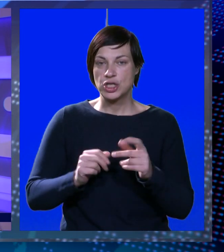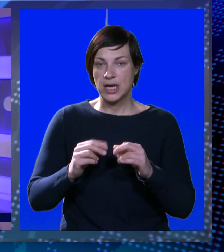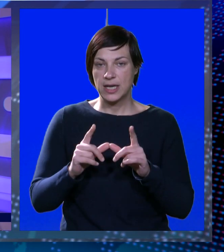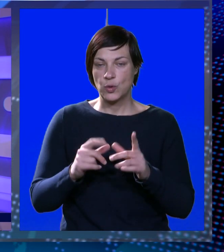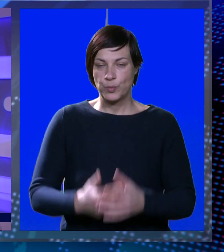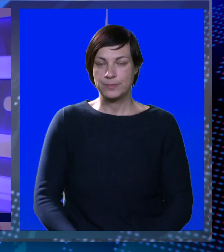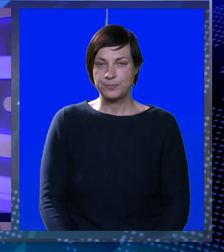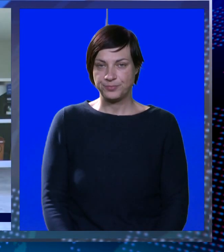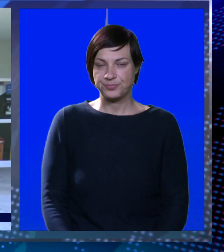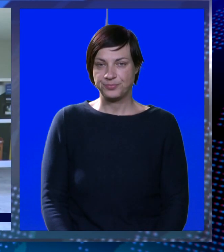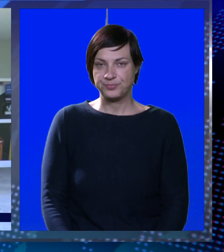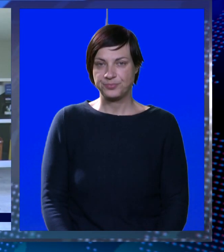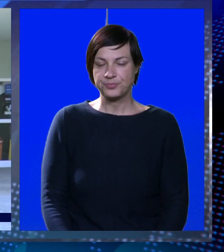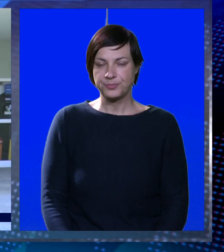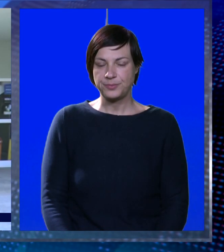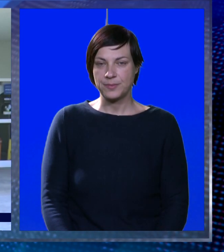pročelniku.